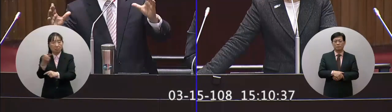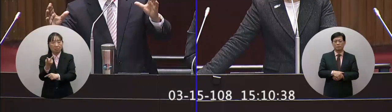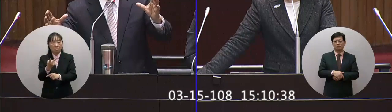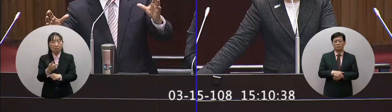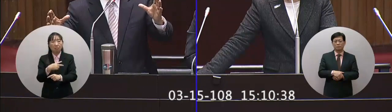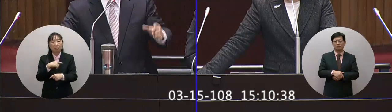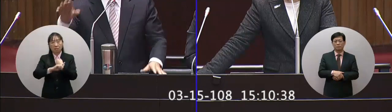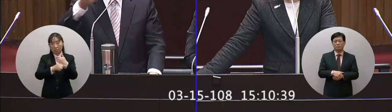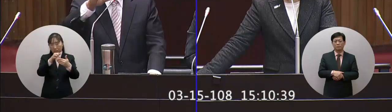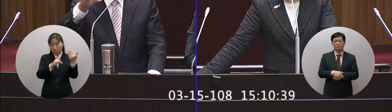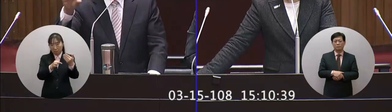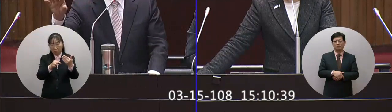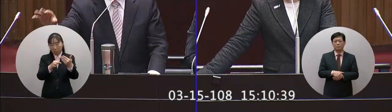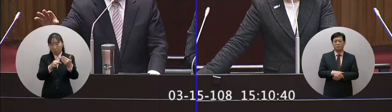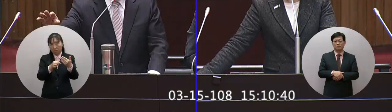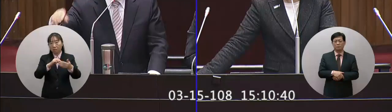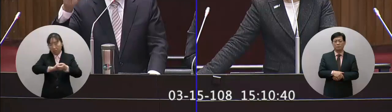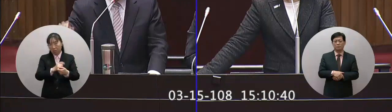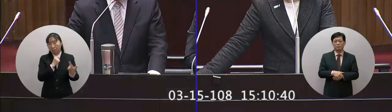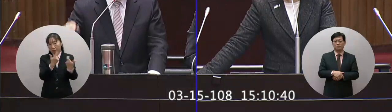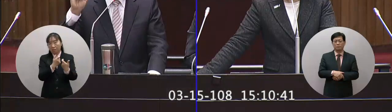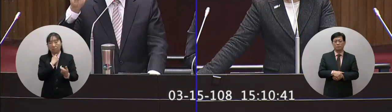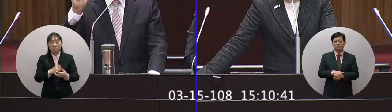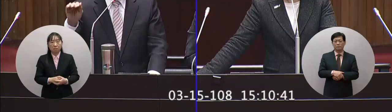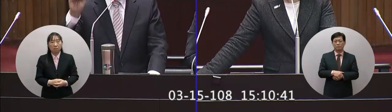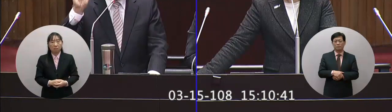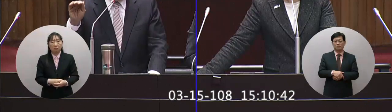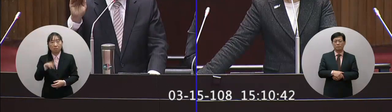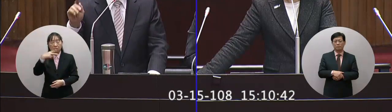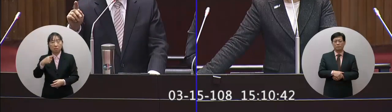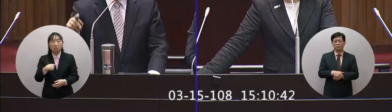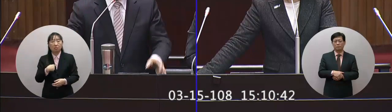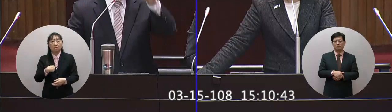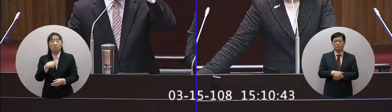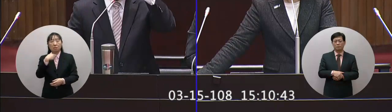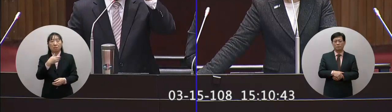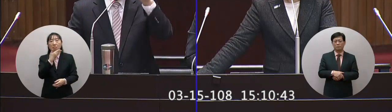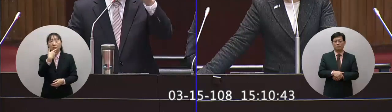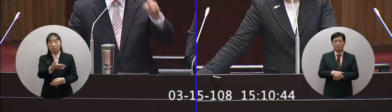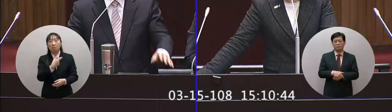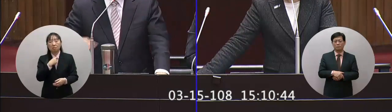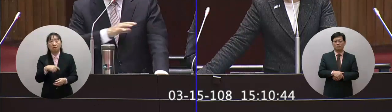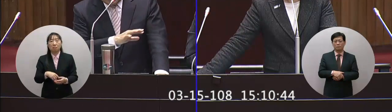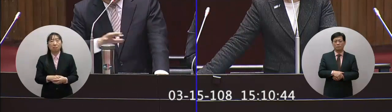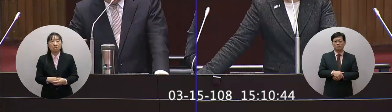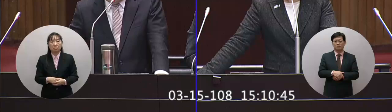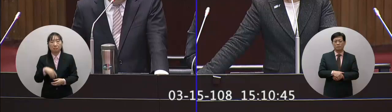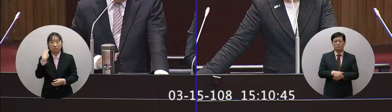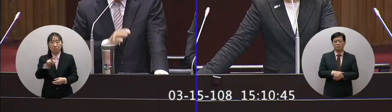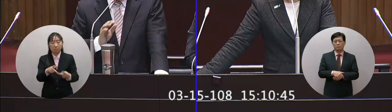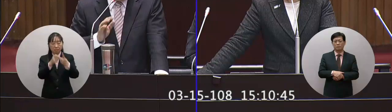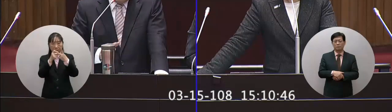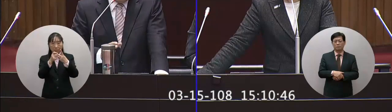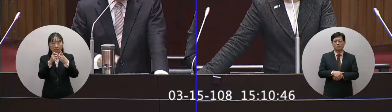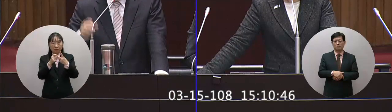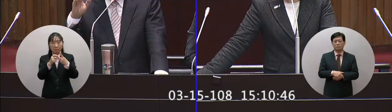關法令規定絕對要做到甚至優於法定條件第一第二對於